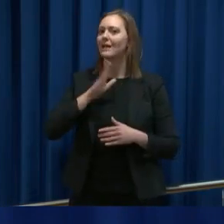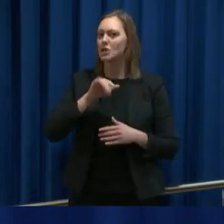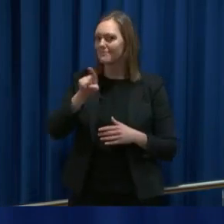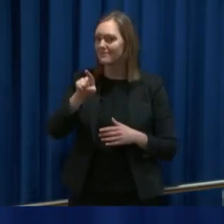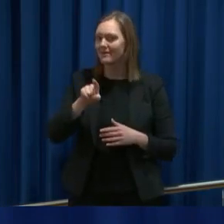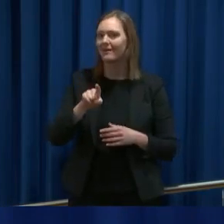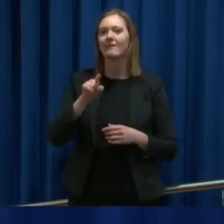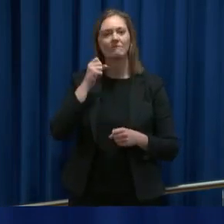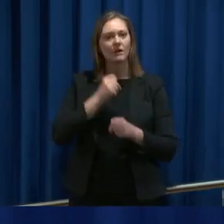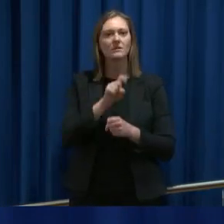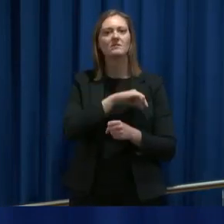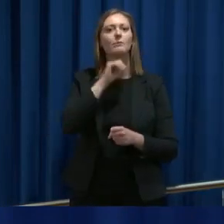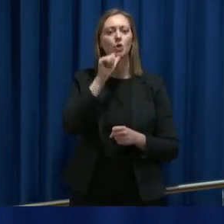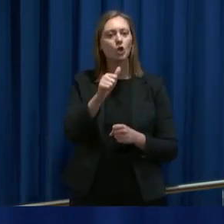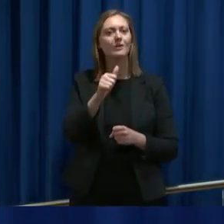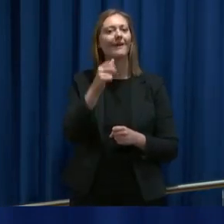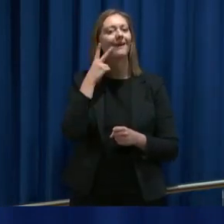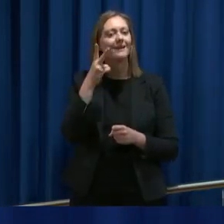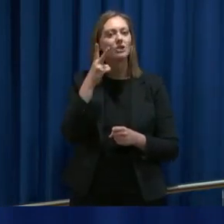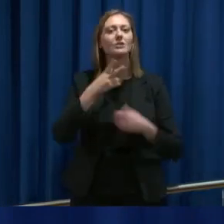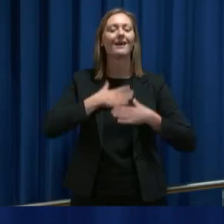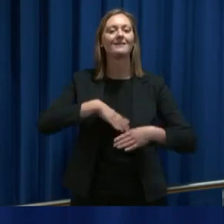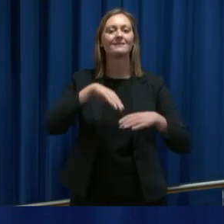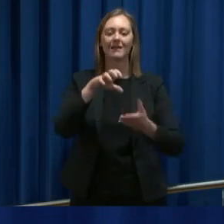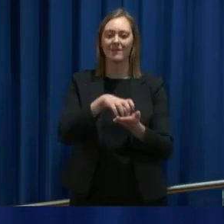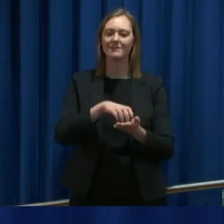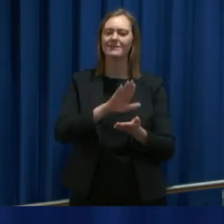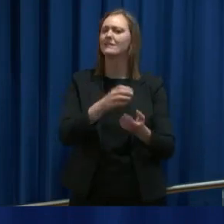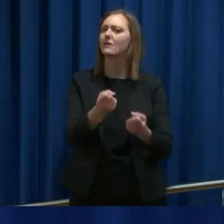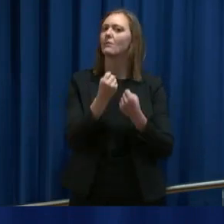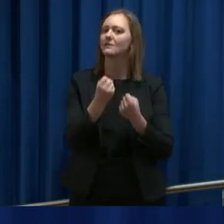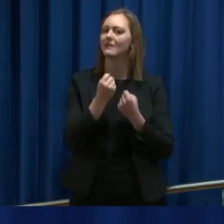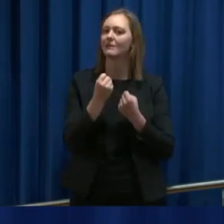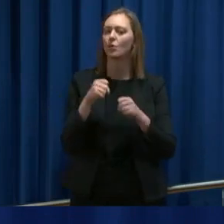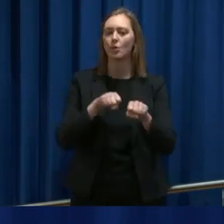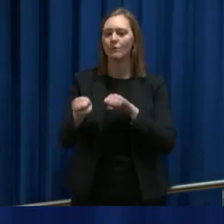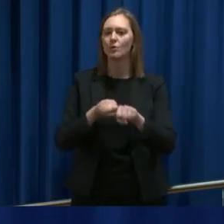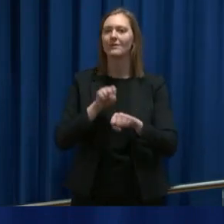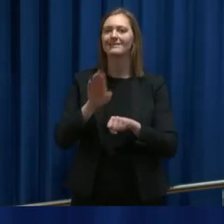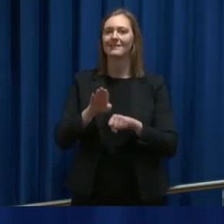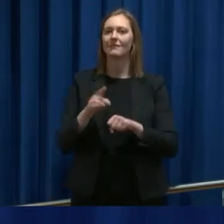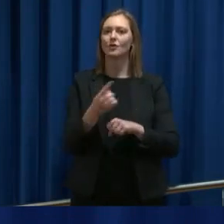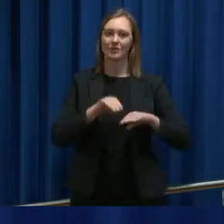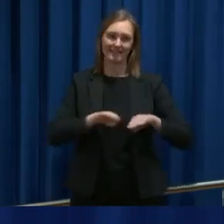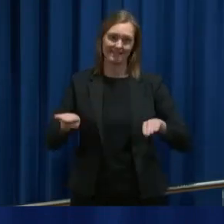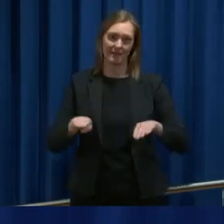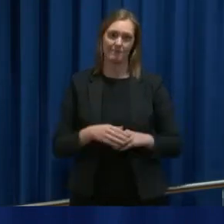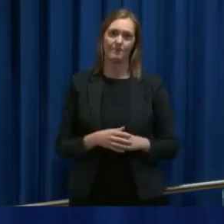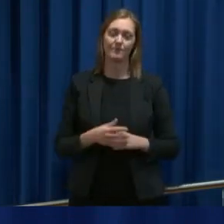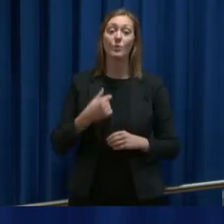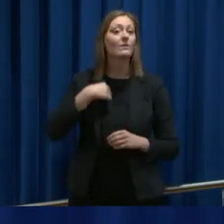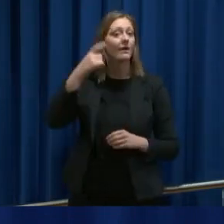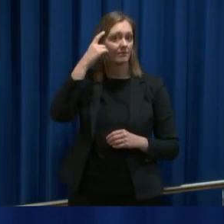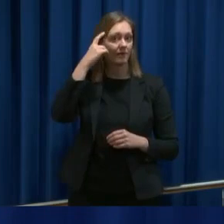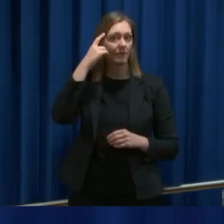Det er faktisk sånn at vi må ta hensyn til helsevesenets kapasitet og førstelinjen i kommunene. Og jeg tenker